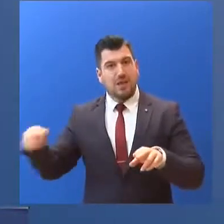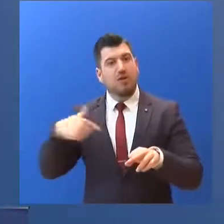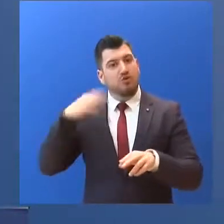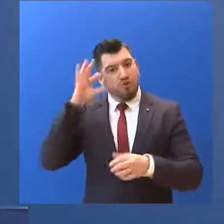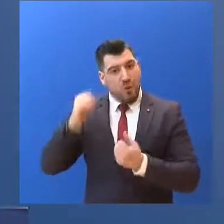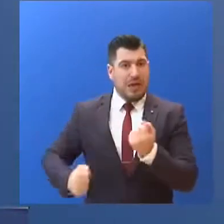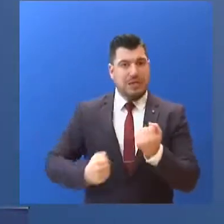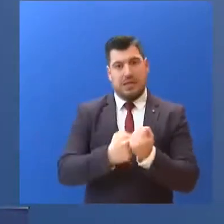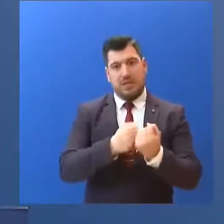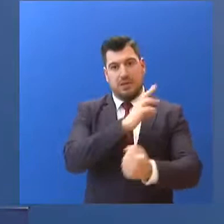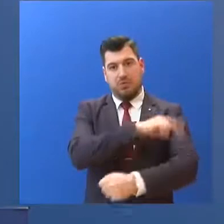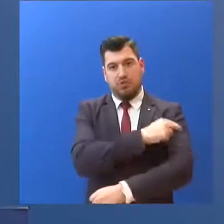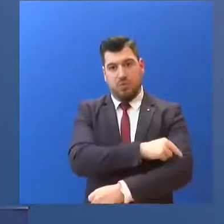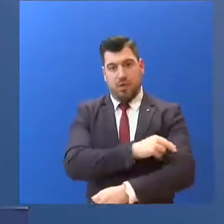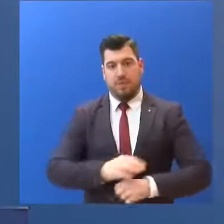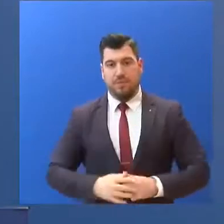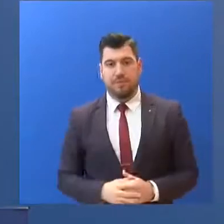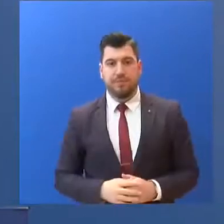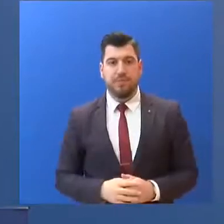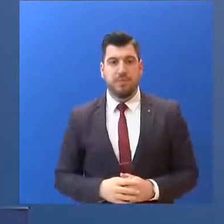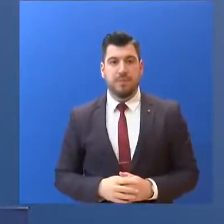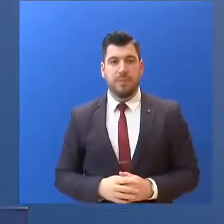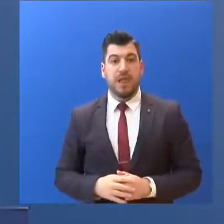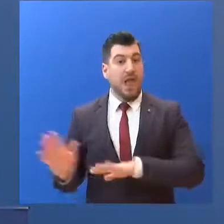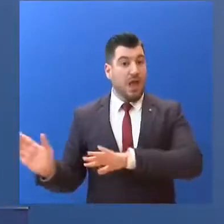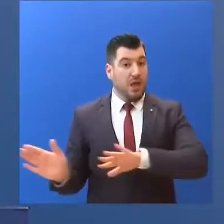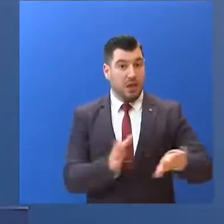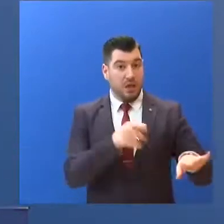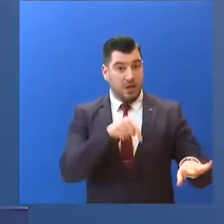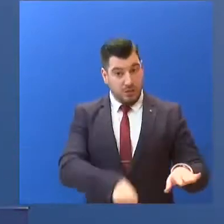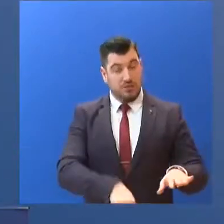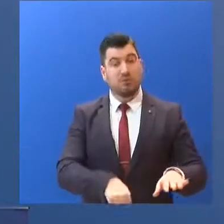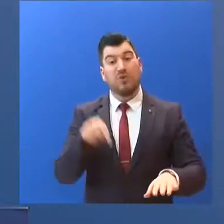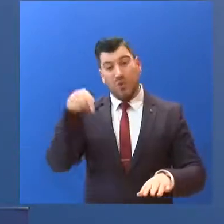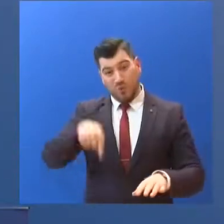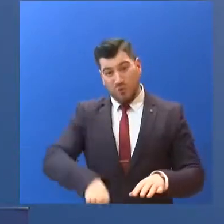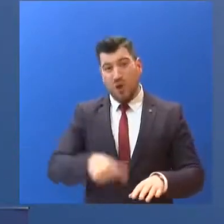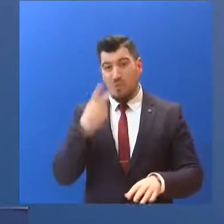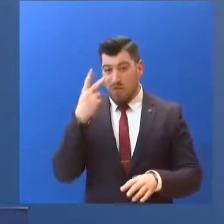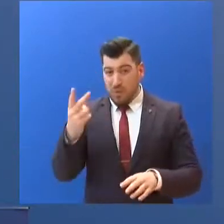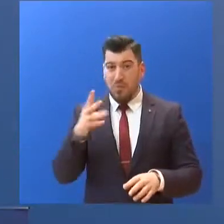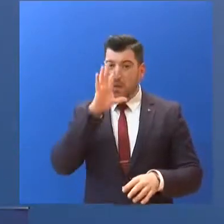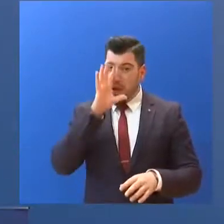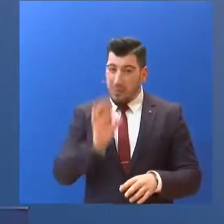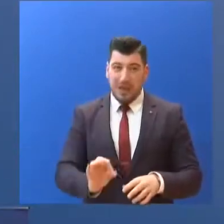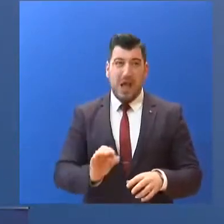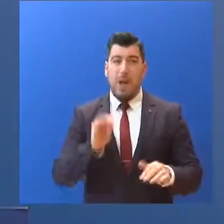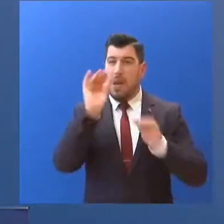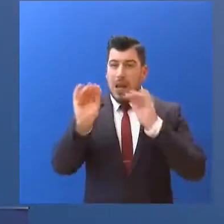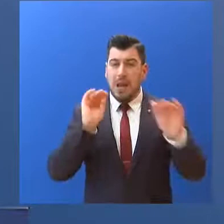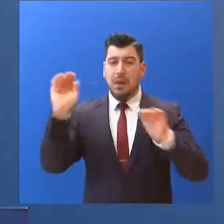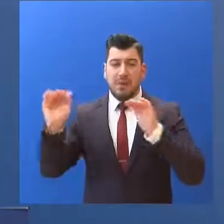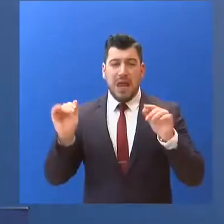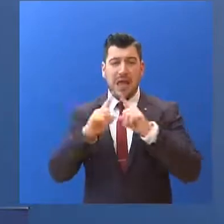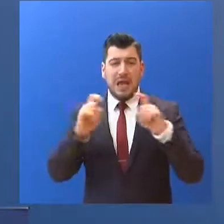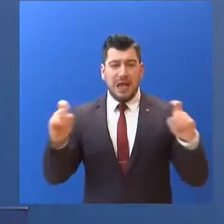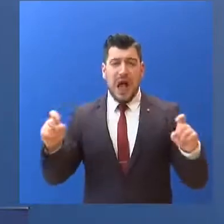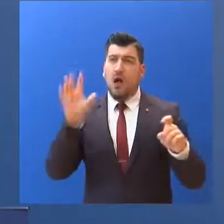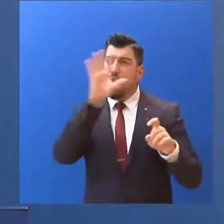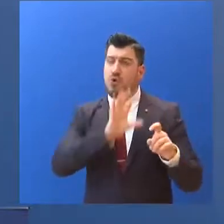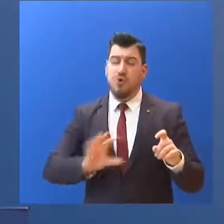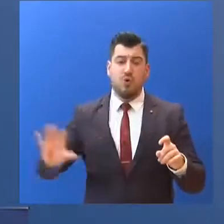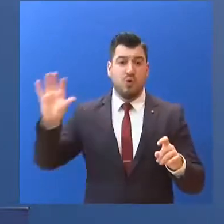Υγείας. Πέραν αυτών... εν μέσω ενός ακήρυχτου Δεθνούς Πολέμου Παραγγελιών... έχουμε θετικά αποτελέσματα... στις